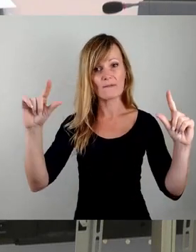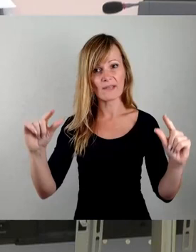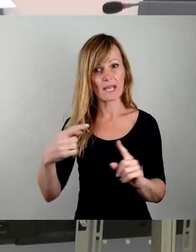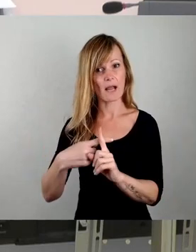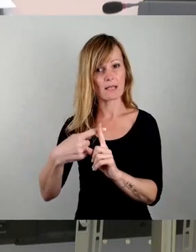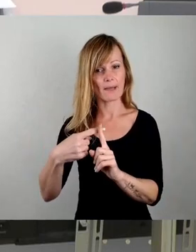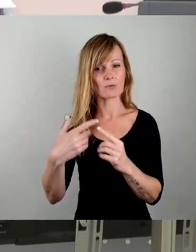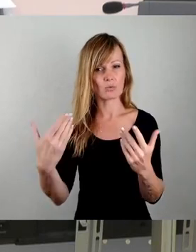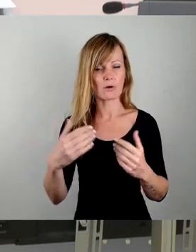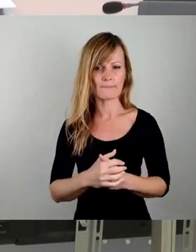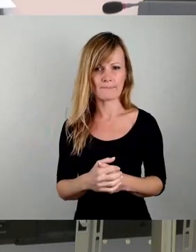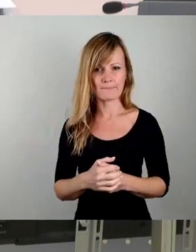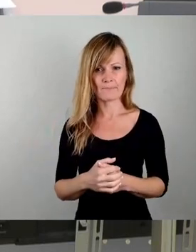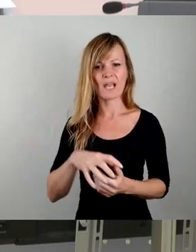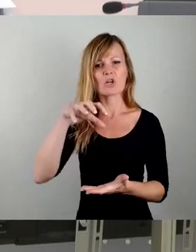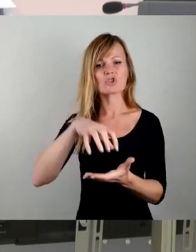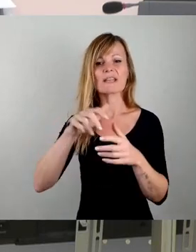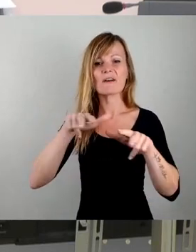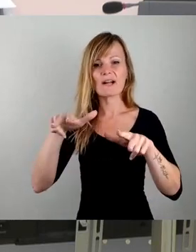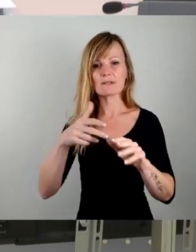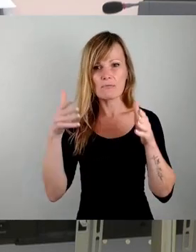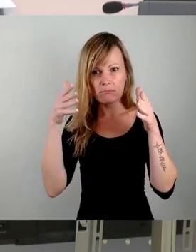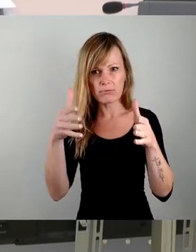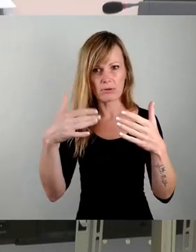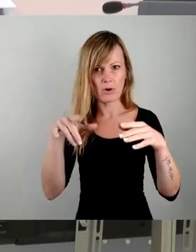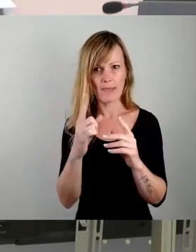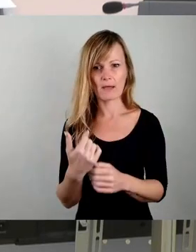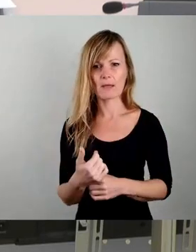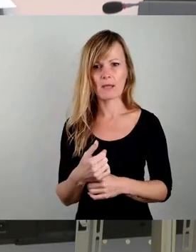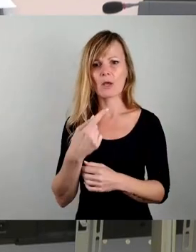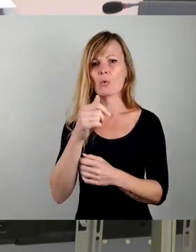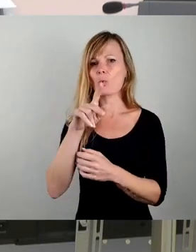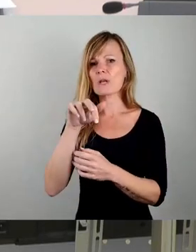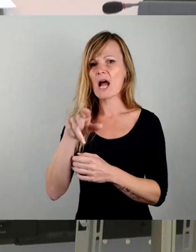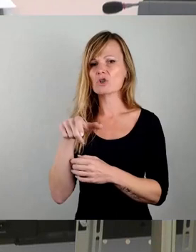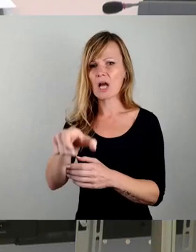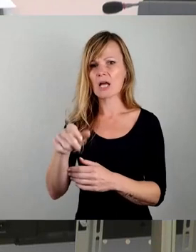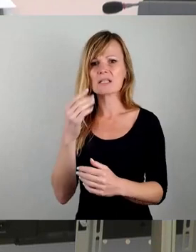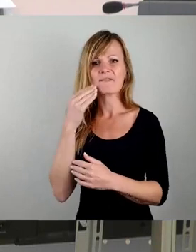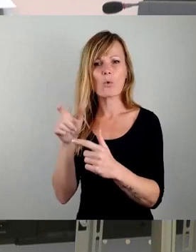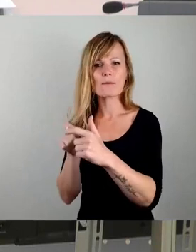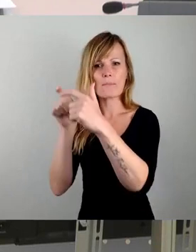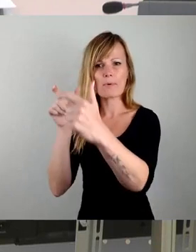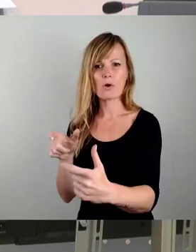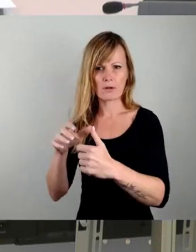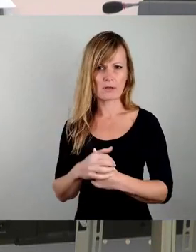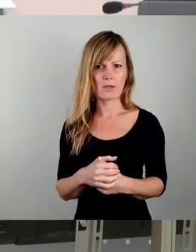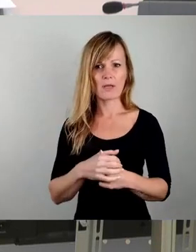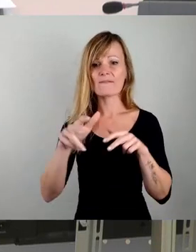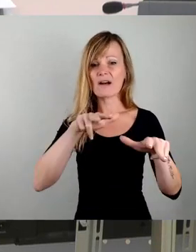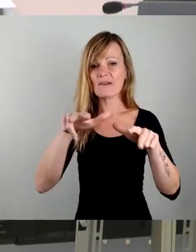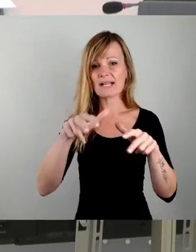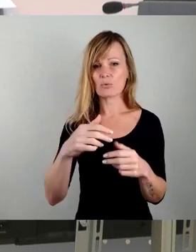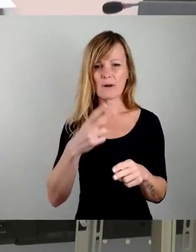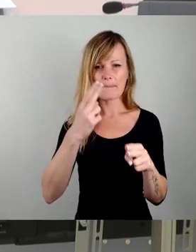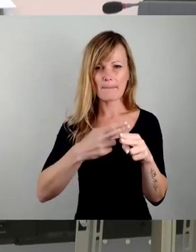forciert das. Wir haben Wohnblocks an der Kruner Straße. Wir haben einen Verwaltungspalast aus Stahl, Glas und Beton auf